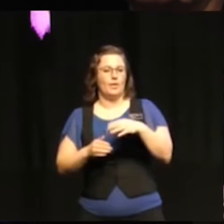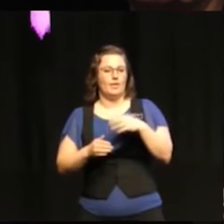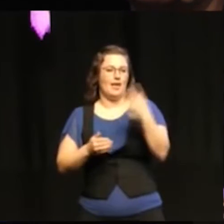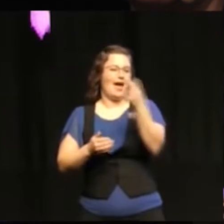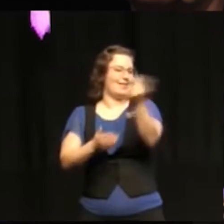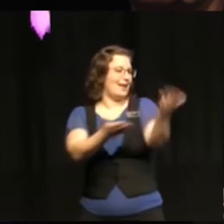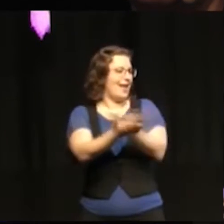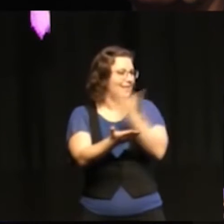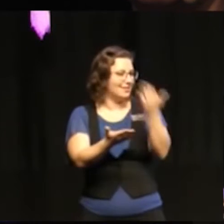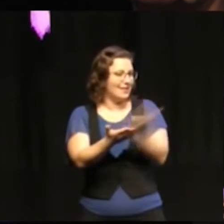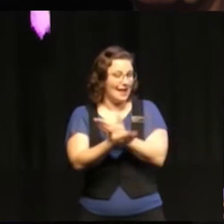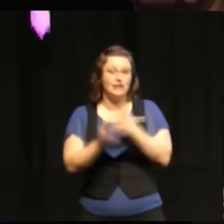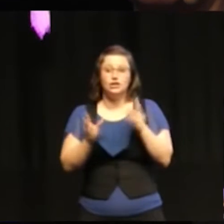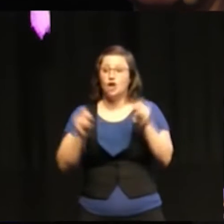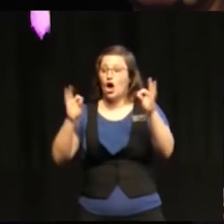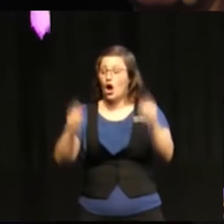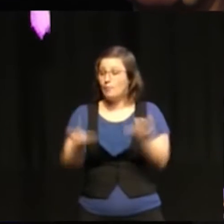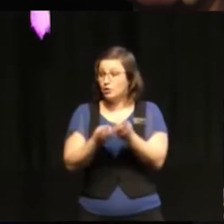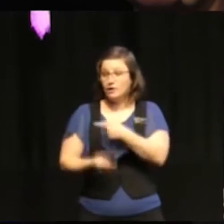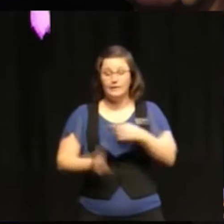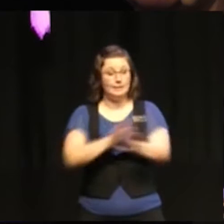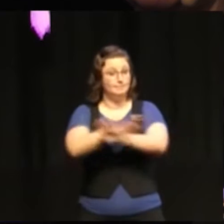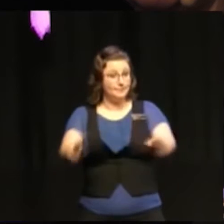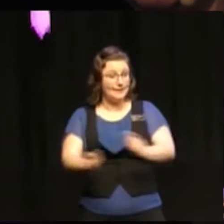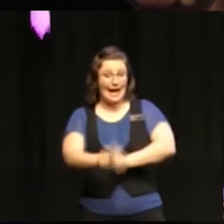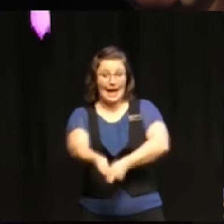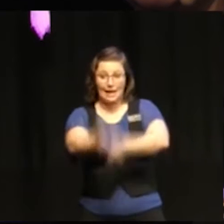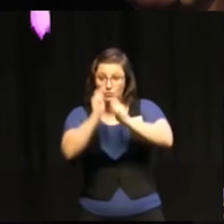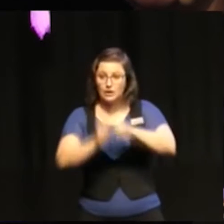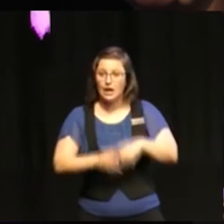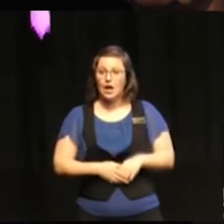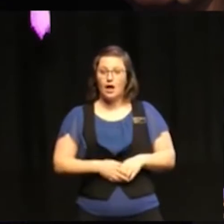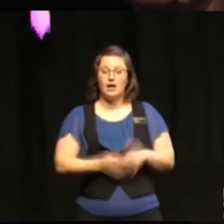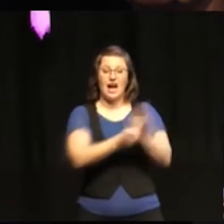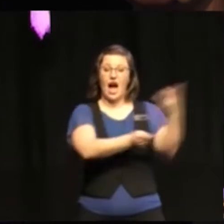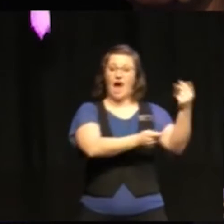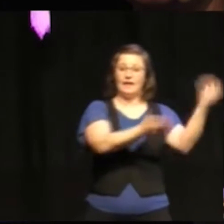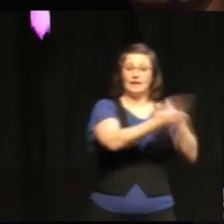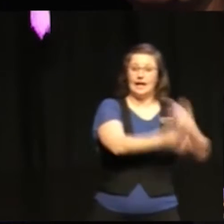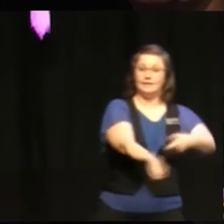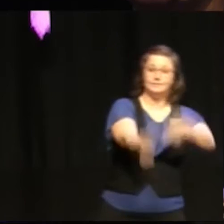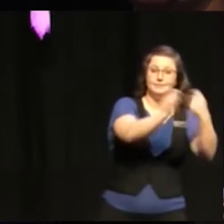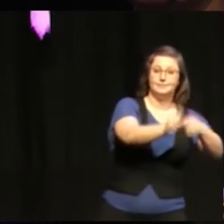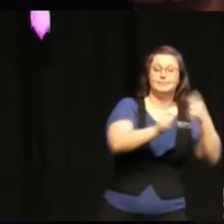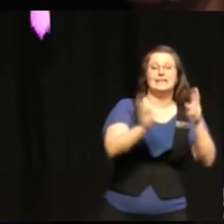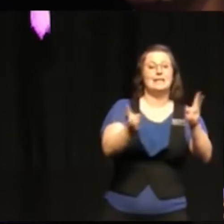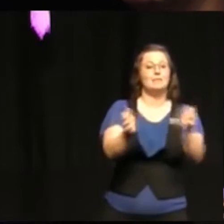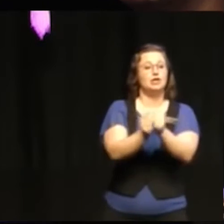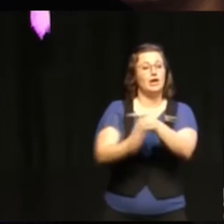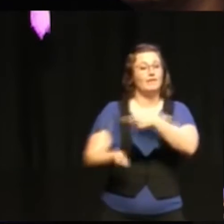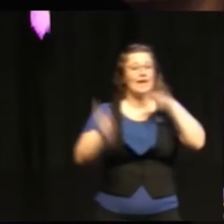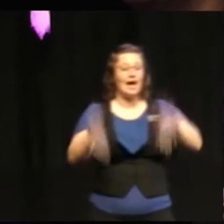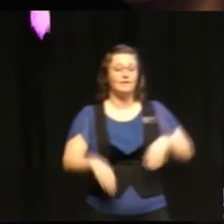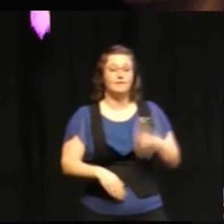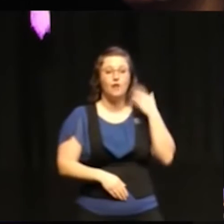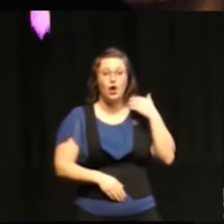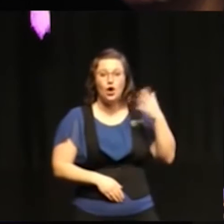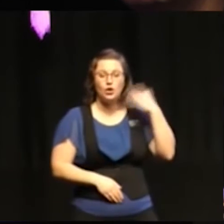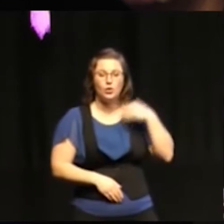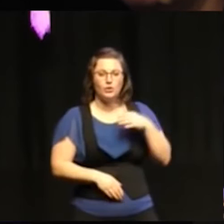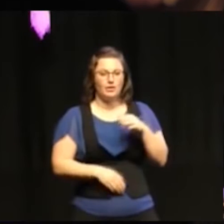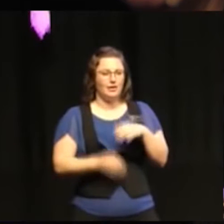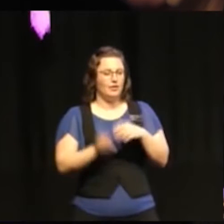Vad gör vi med det då? Ska vi sluta importera? Kommer något annat land att börja importera de så att säga fossila